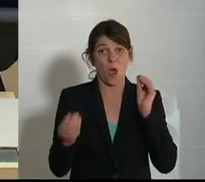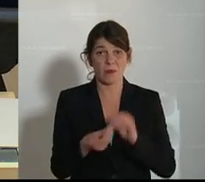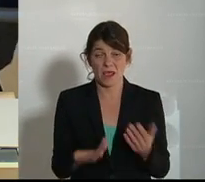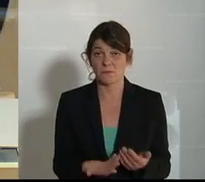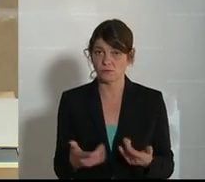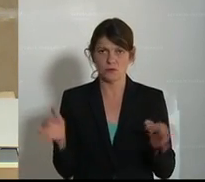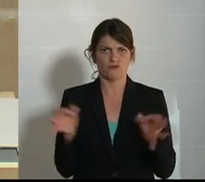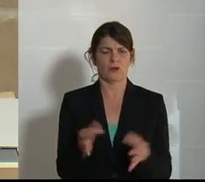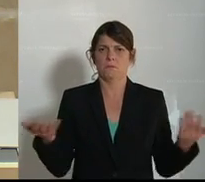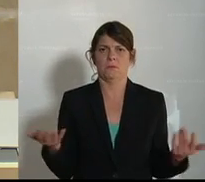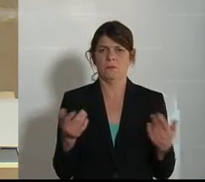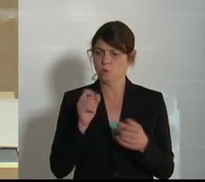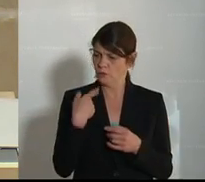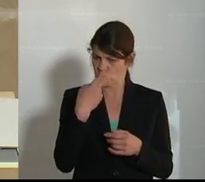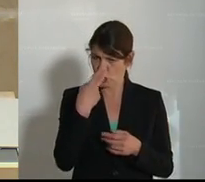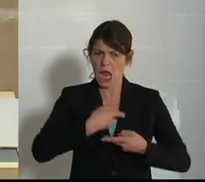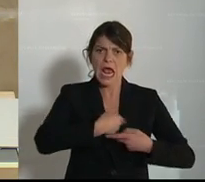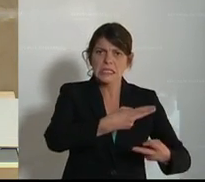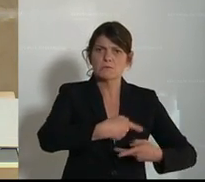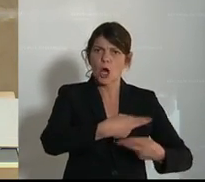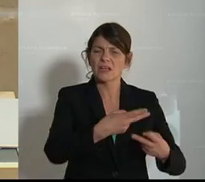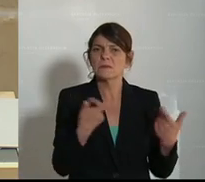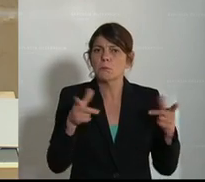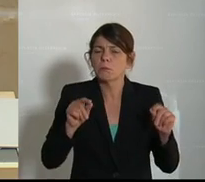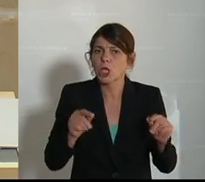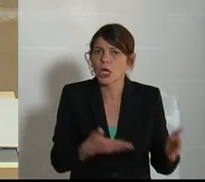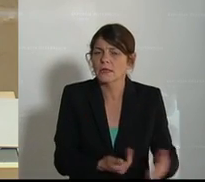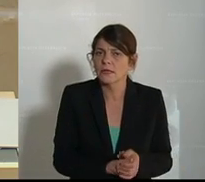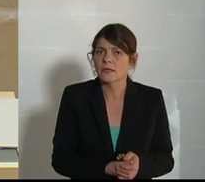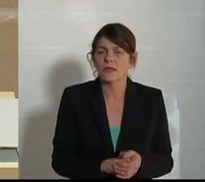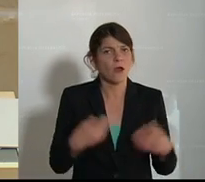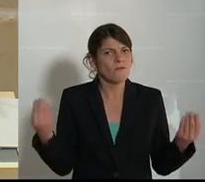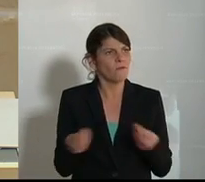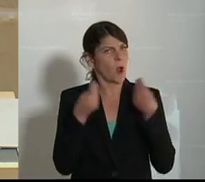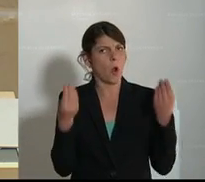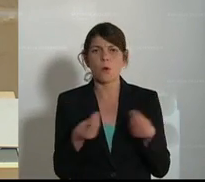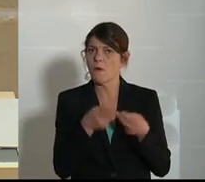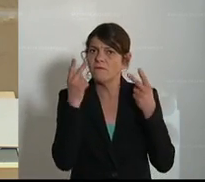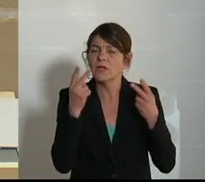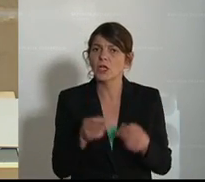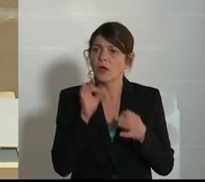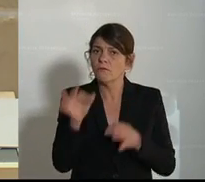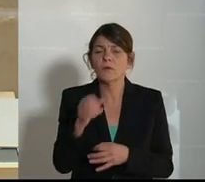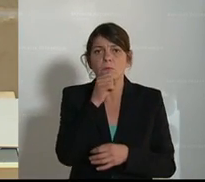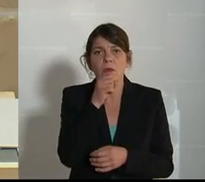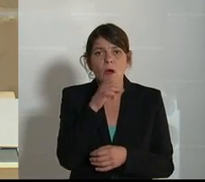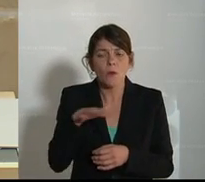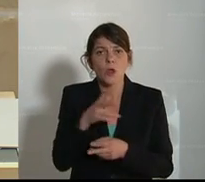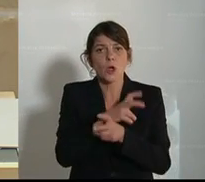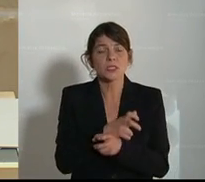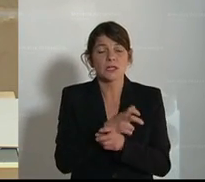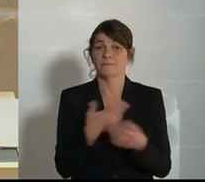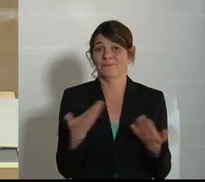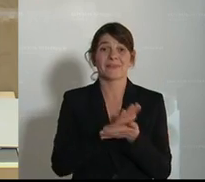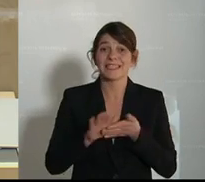schlimm, wenn wir uns gerade die Exporte anschauen, was die bedeuten. Warum sind die überhaupt wichtig für die Landwirtschaft in Österreich? Ganz